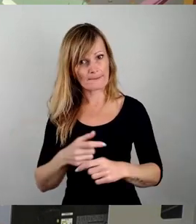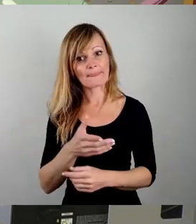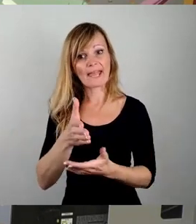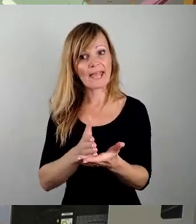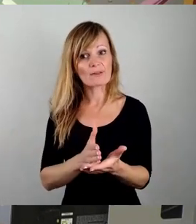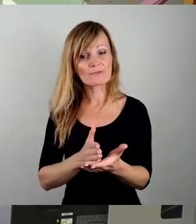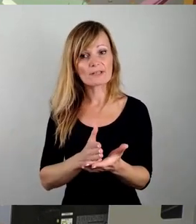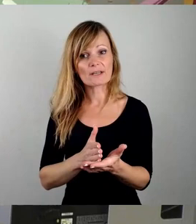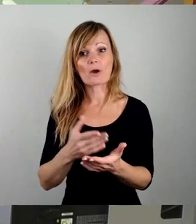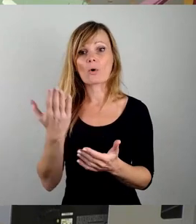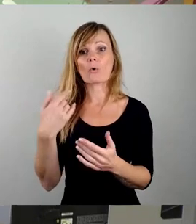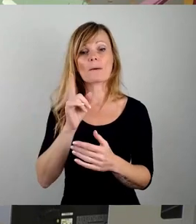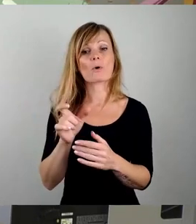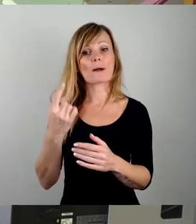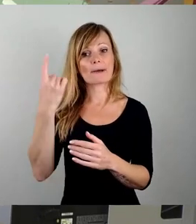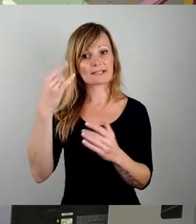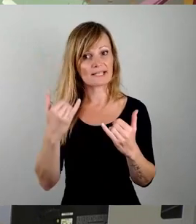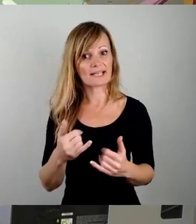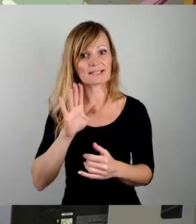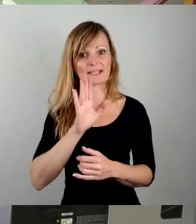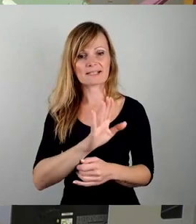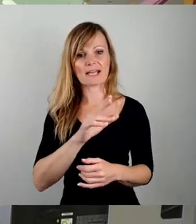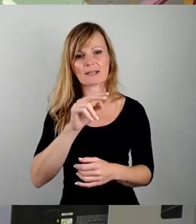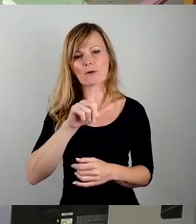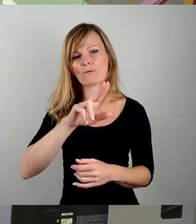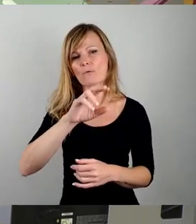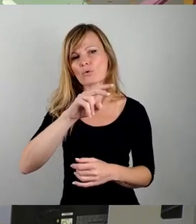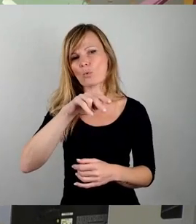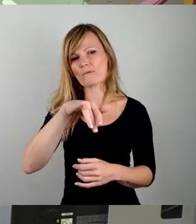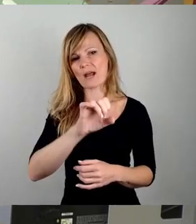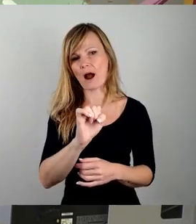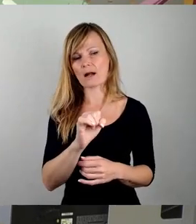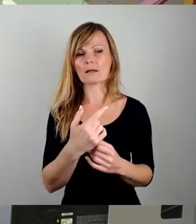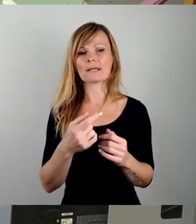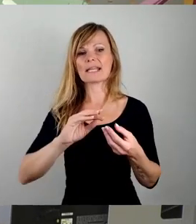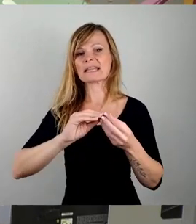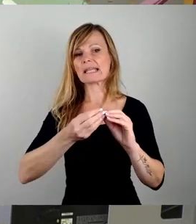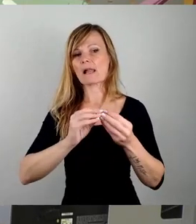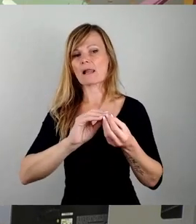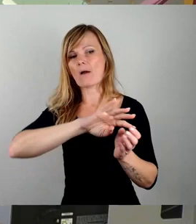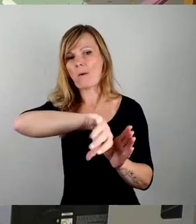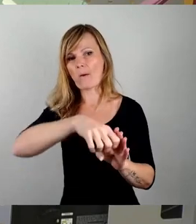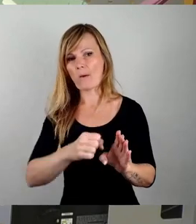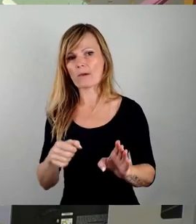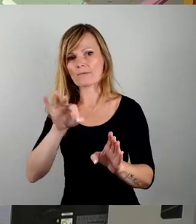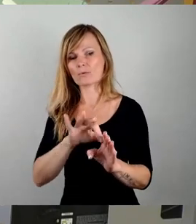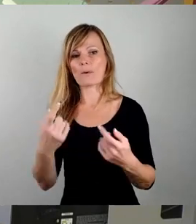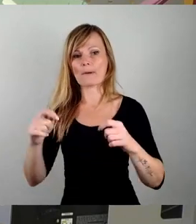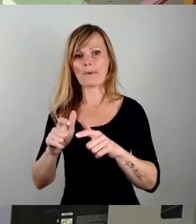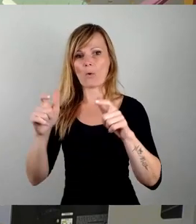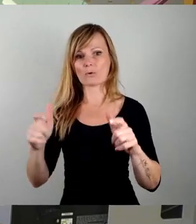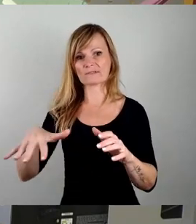was der Oberbürgermeister jetzt in seinem Vonovia-Deal, der Vonovia aus dem Kreuz geleiert hat, als Bebauungsfläche. Also es ist eine durchaus